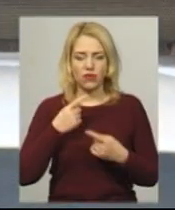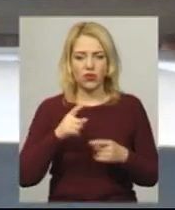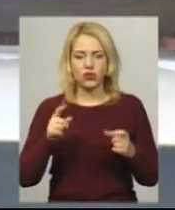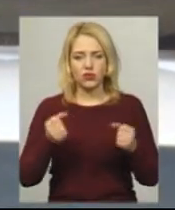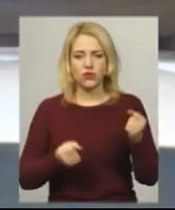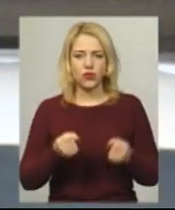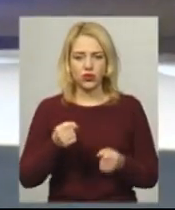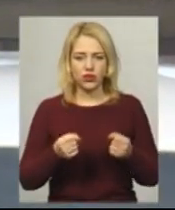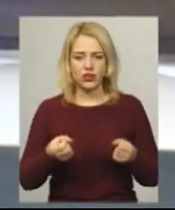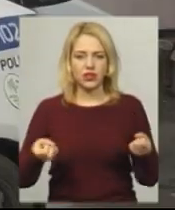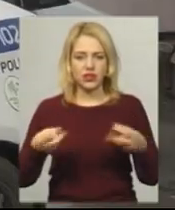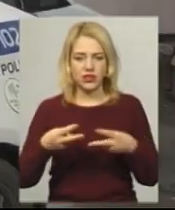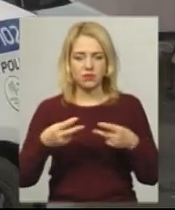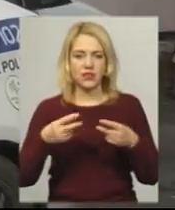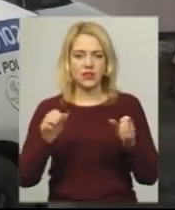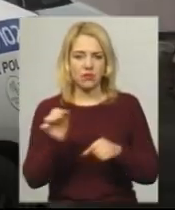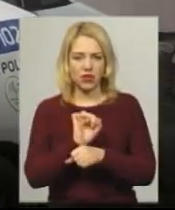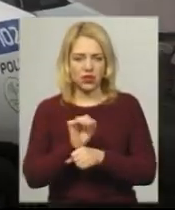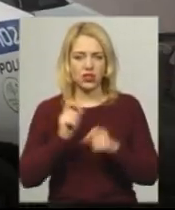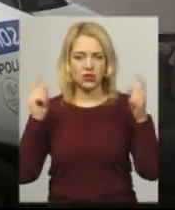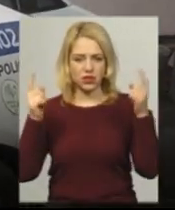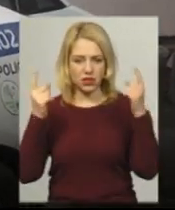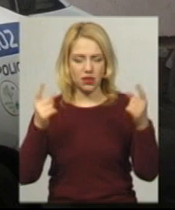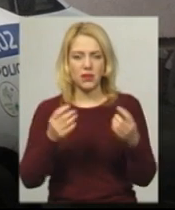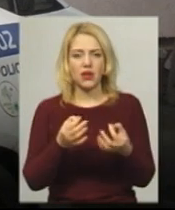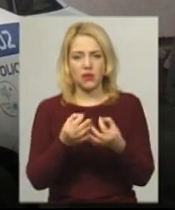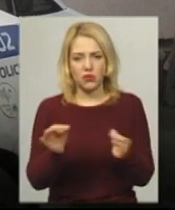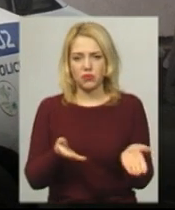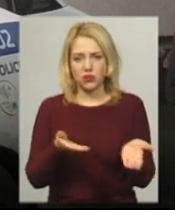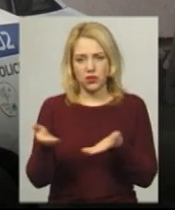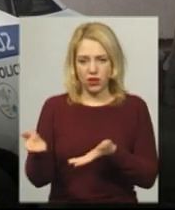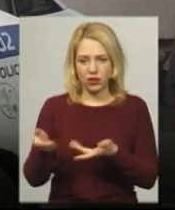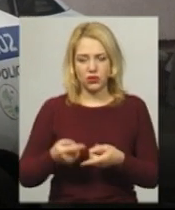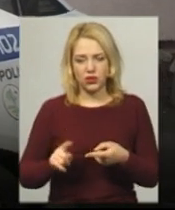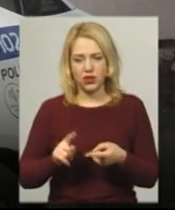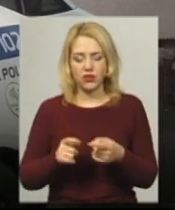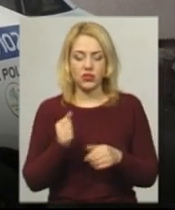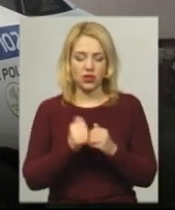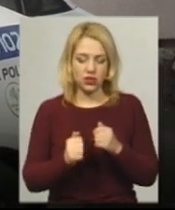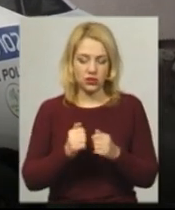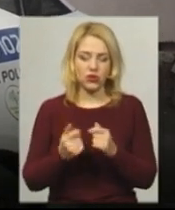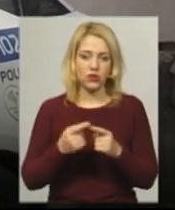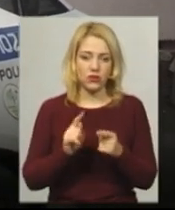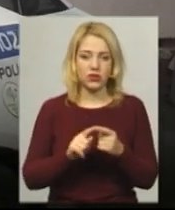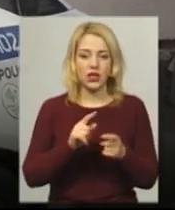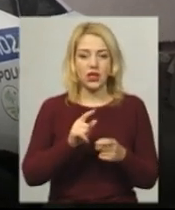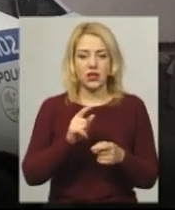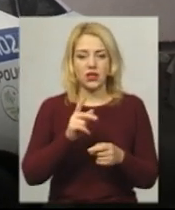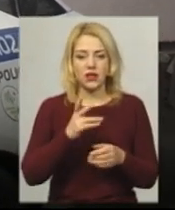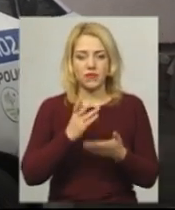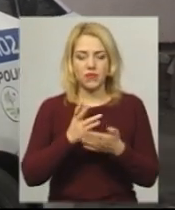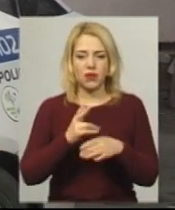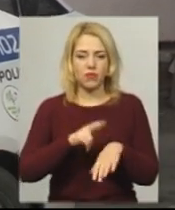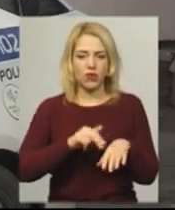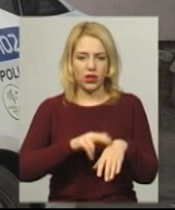машини зі спецсигналом пропускають. Часто водії надають перевагу в русі транспортним засобам. Більшості випадків з приводу патрульних, випадків